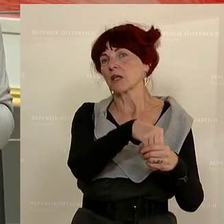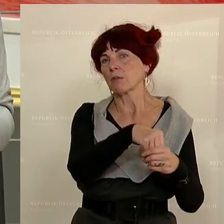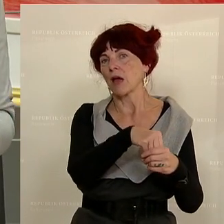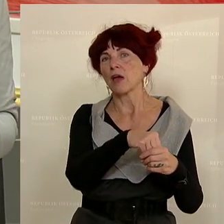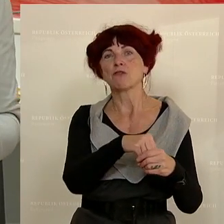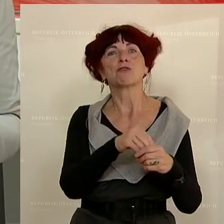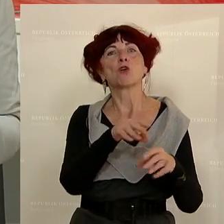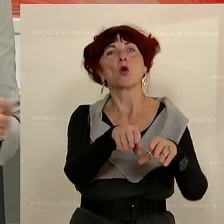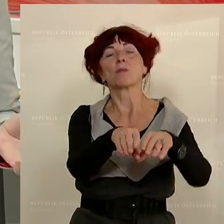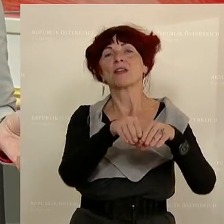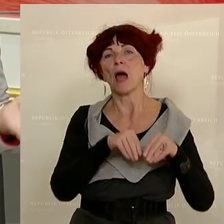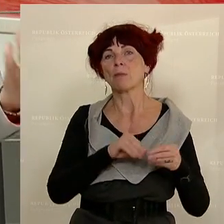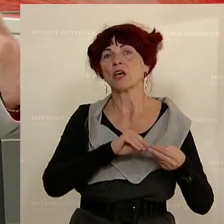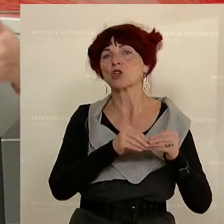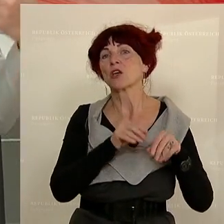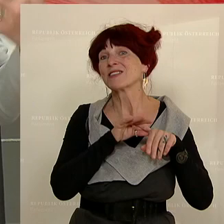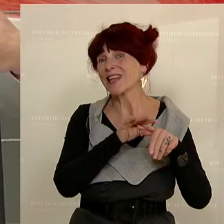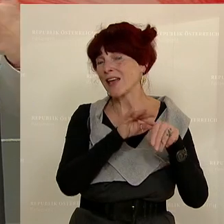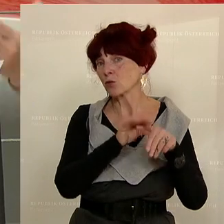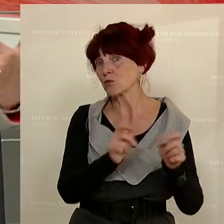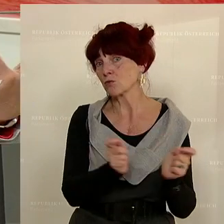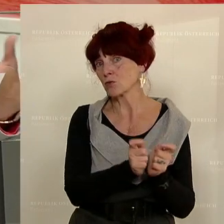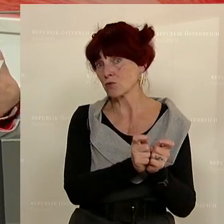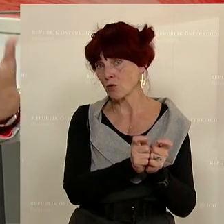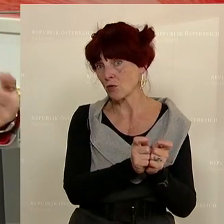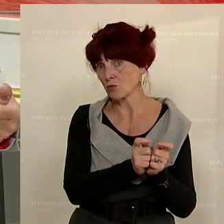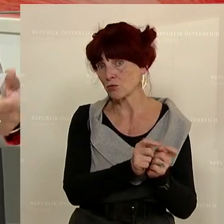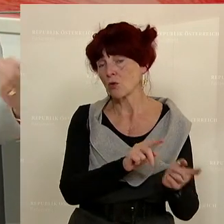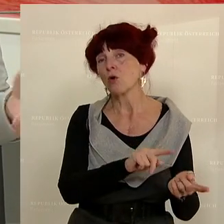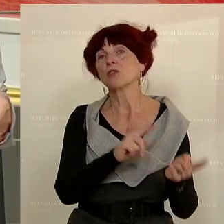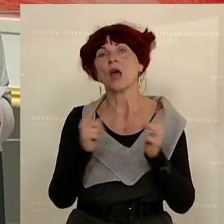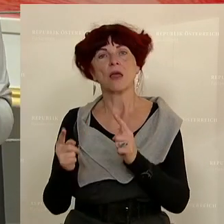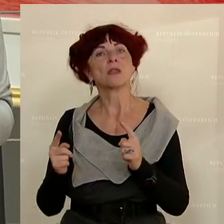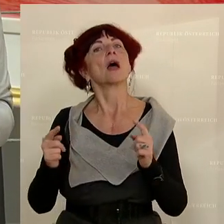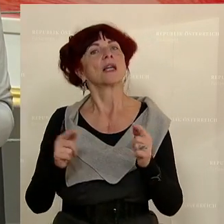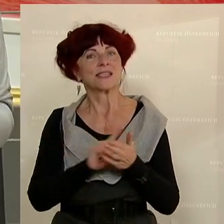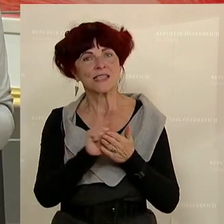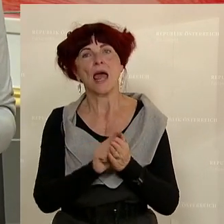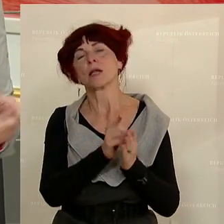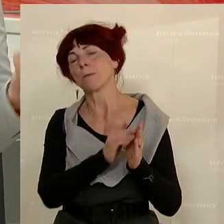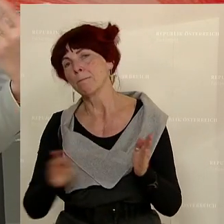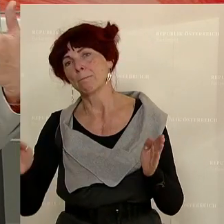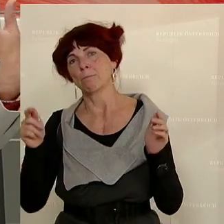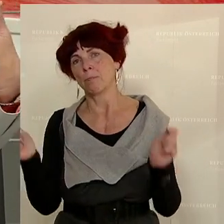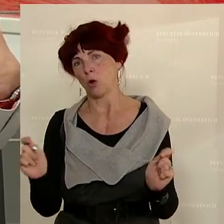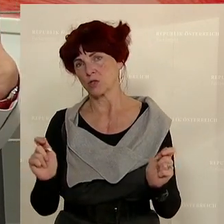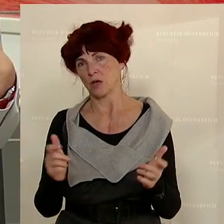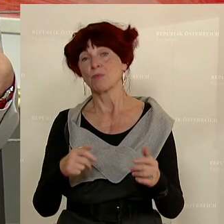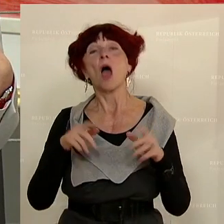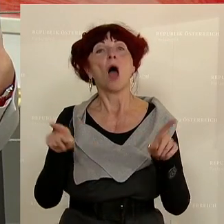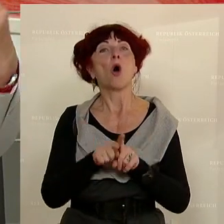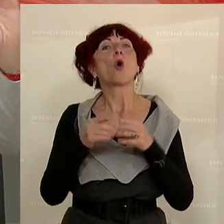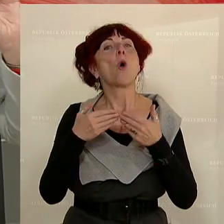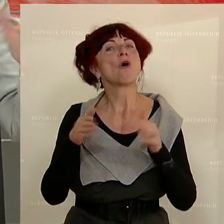Übernahme einer Geschäftsleitungsfunktion. So etwas gibt es auch im öffentlichen Dienstrecht. Da gibt es die